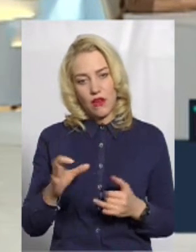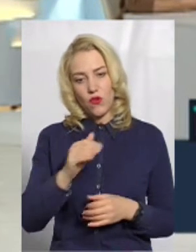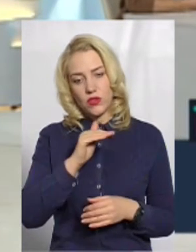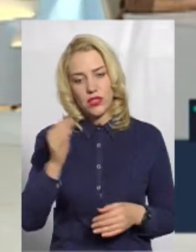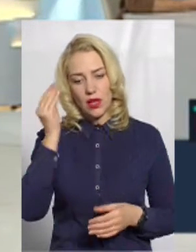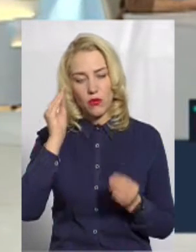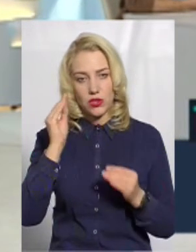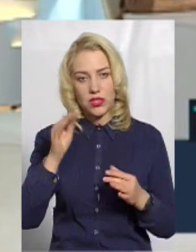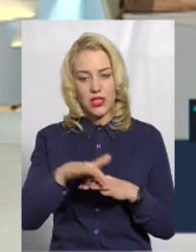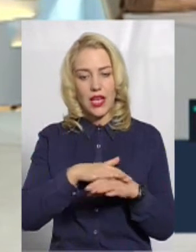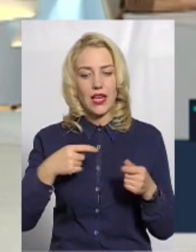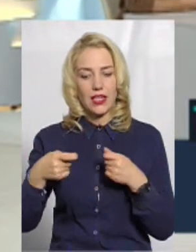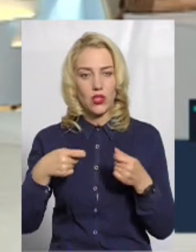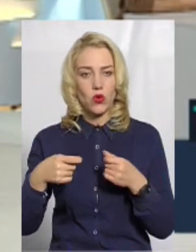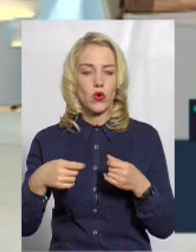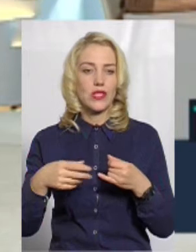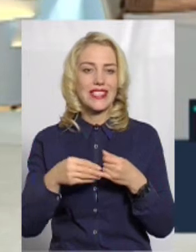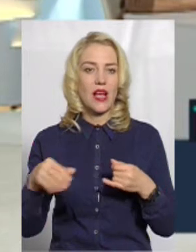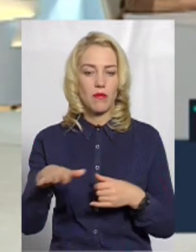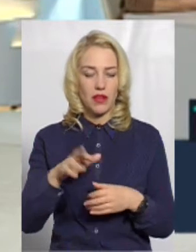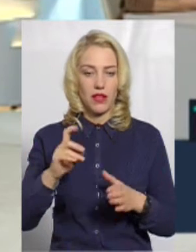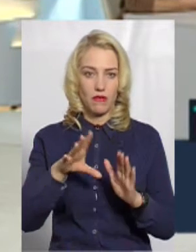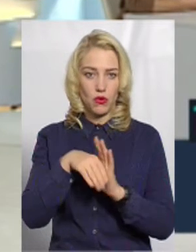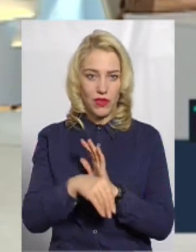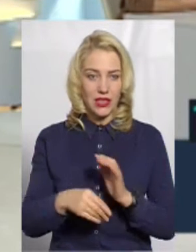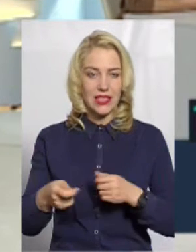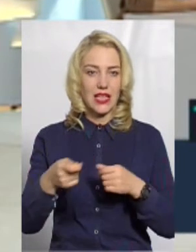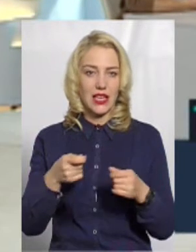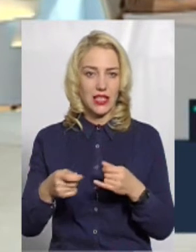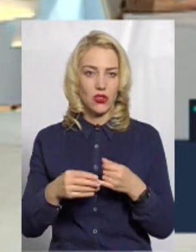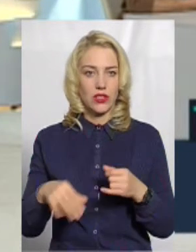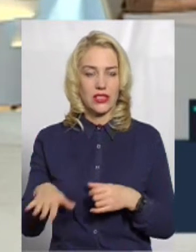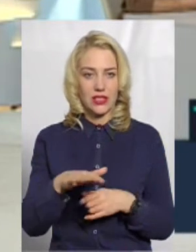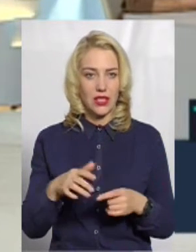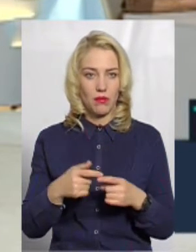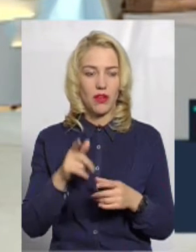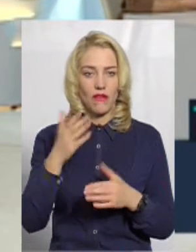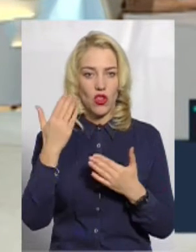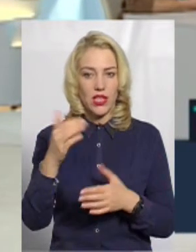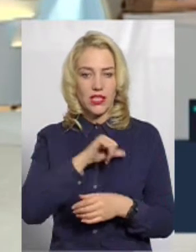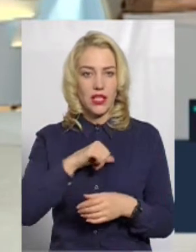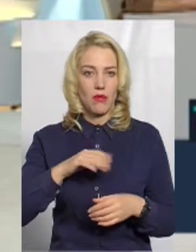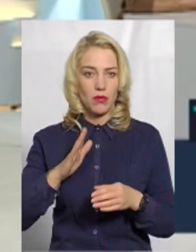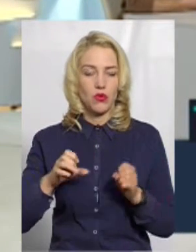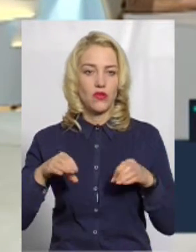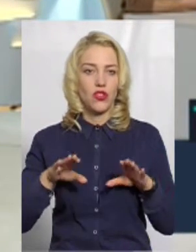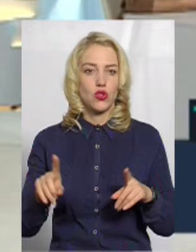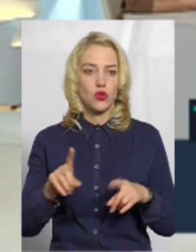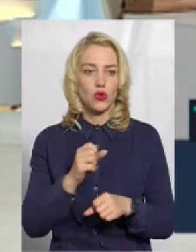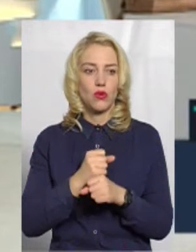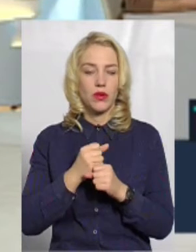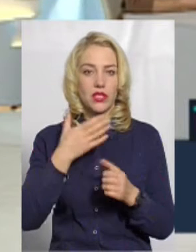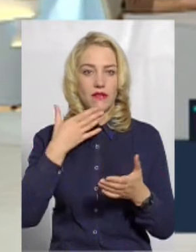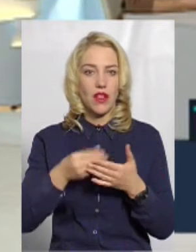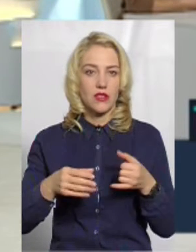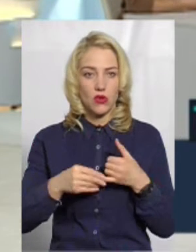як запровадиться ринк землі, громадяни України, вони будуть самі вирішувати, що робити з власною